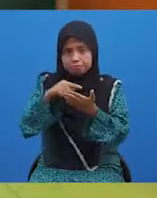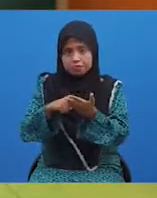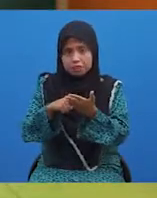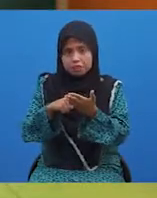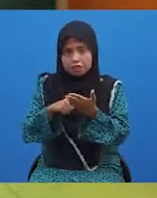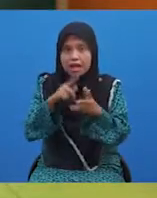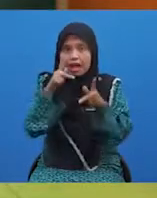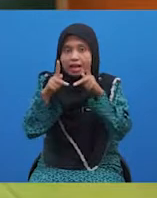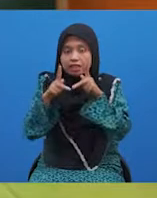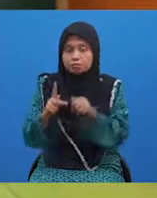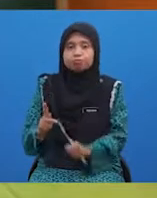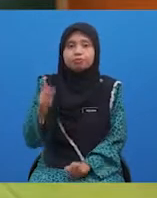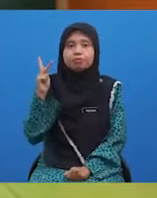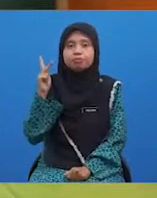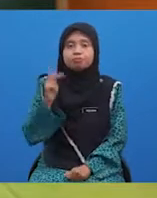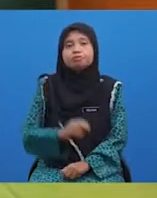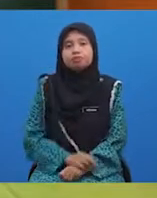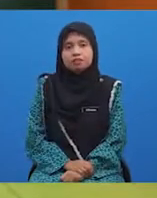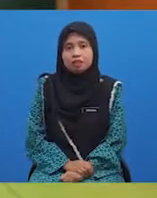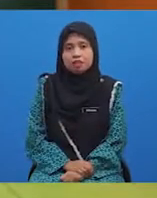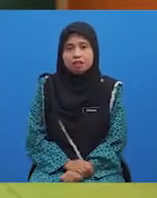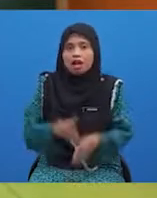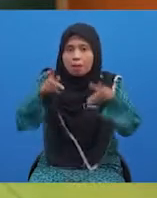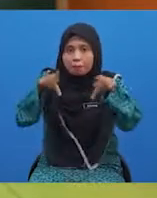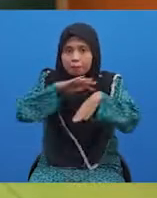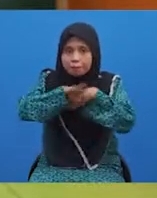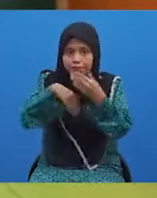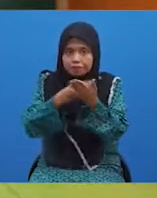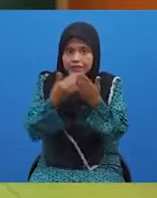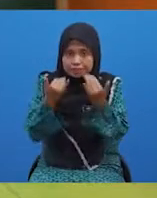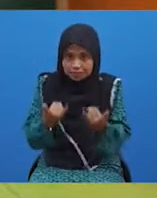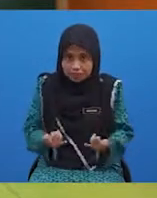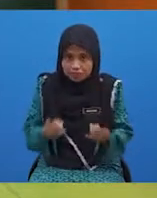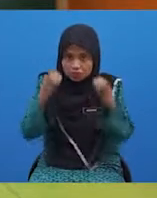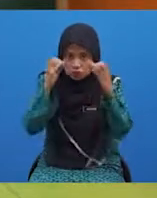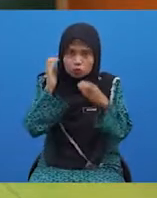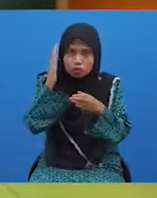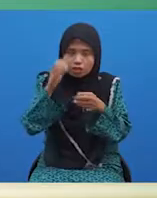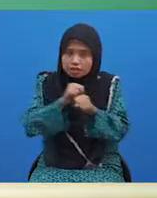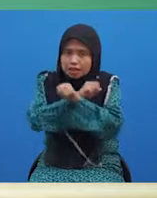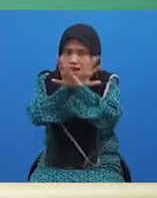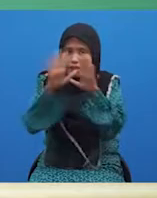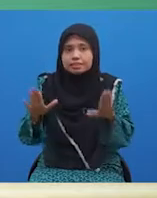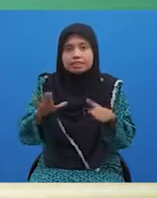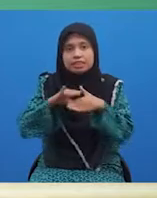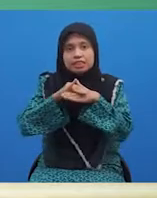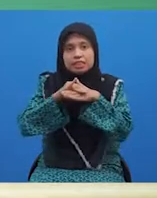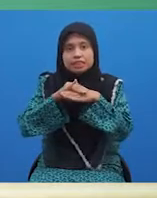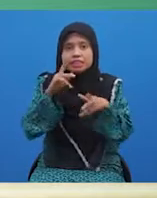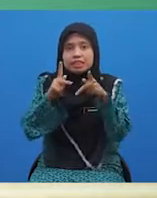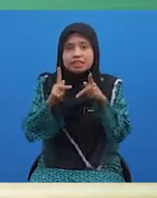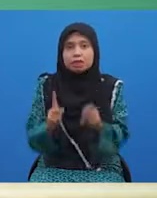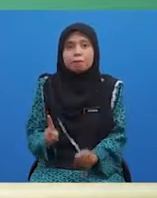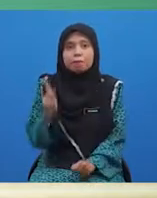ialah kata penguat. Pelajar sekalian, sekarang cikgu akan menjelaskan isi kandungan kata